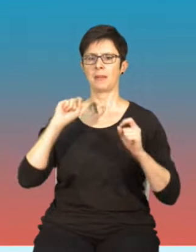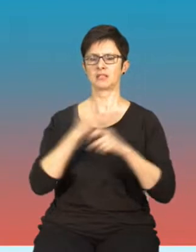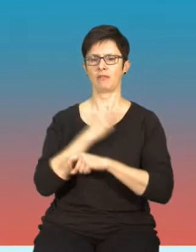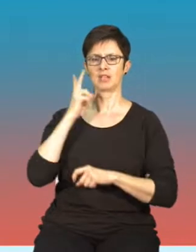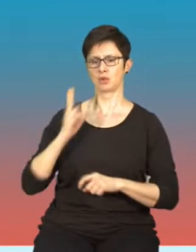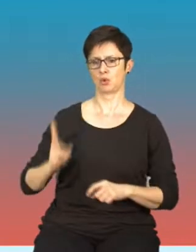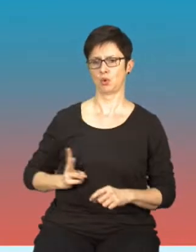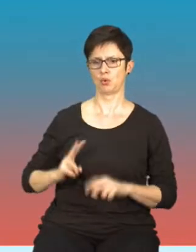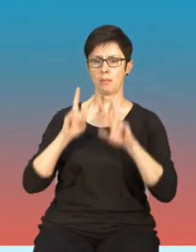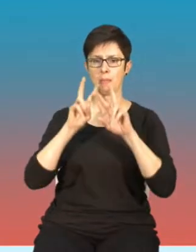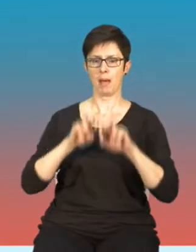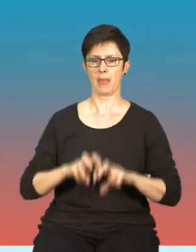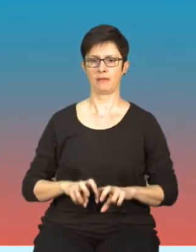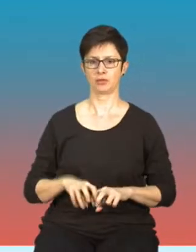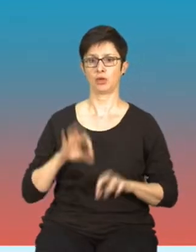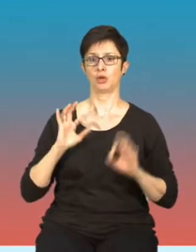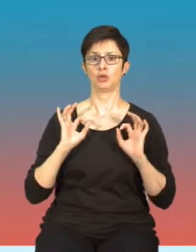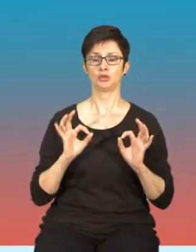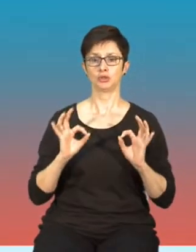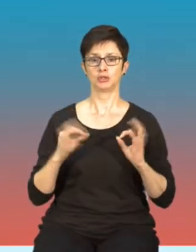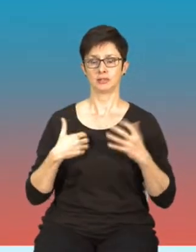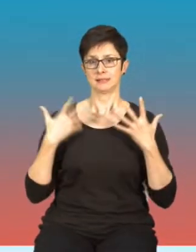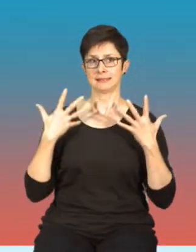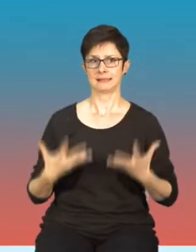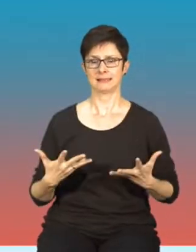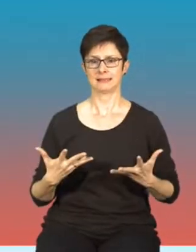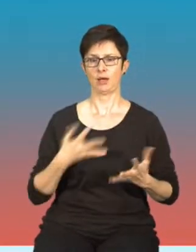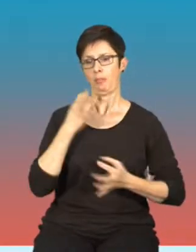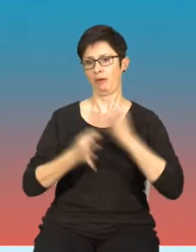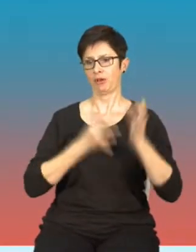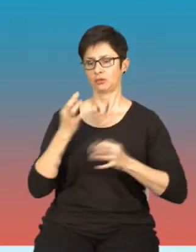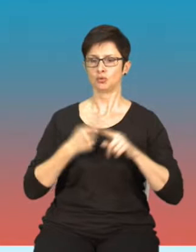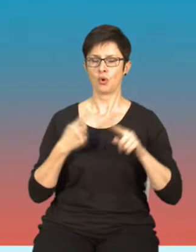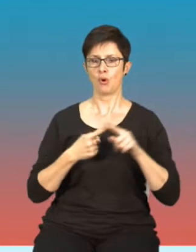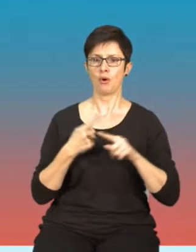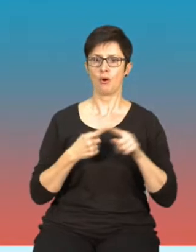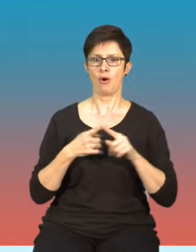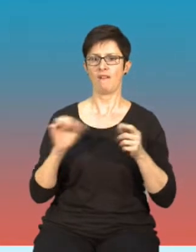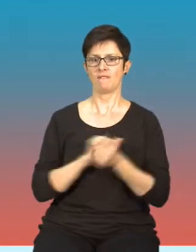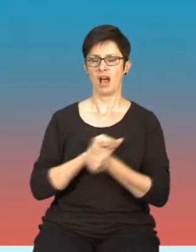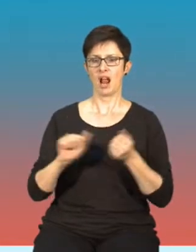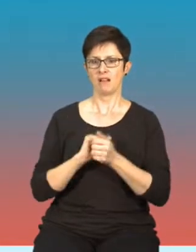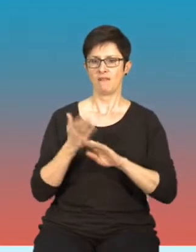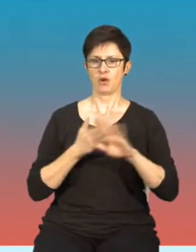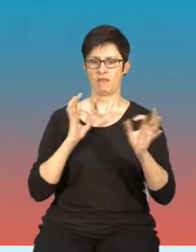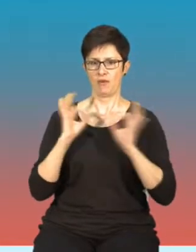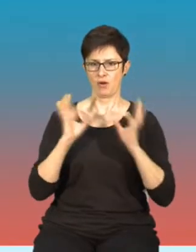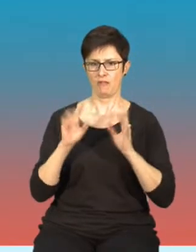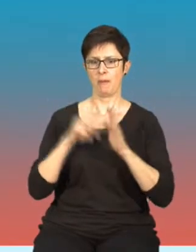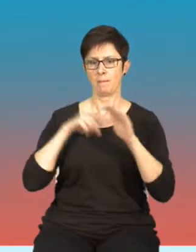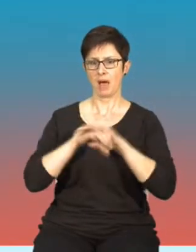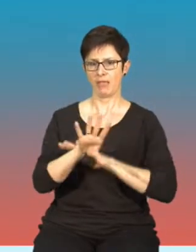Badawczy i w dniu dzisiejszym chciałbym powiedzieć kilka słów o walce z dezinformacją w mediach